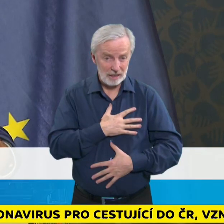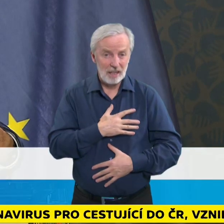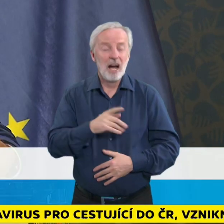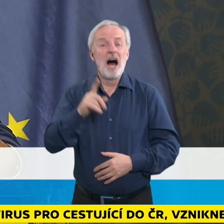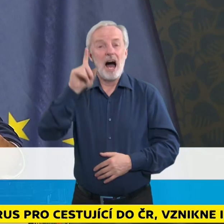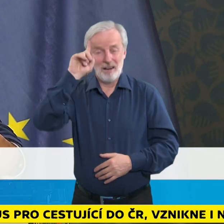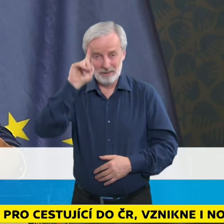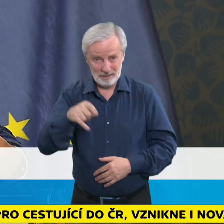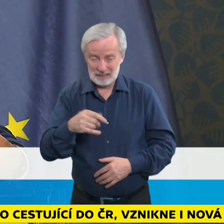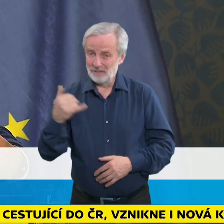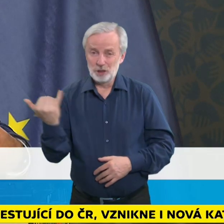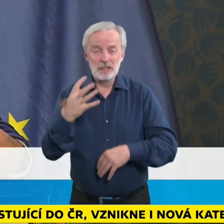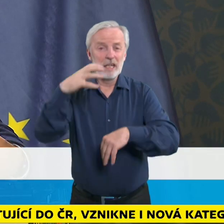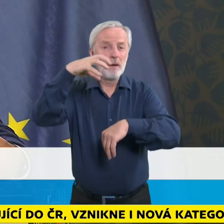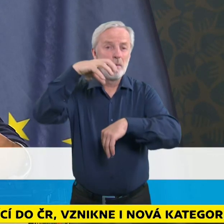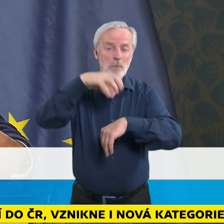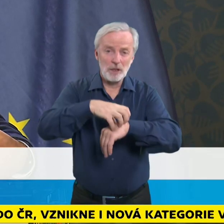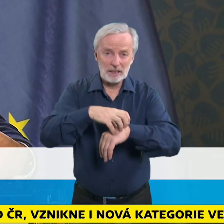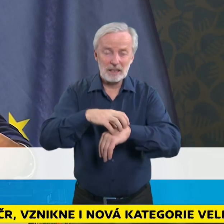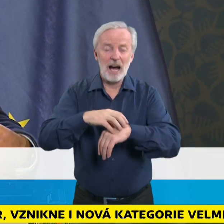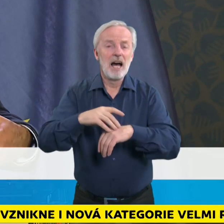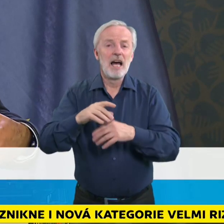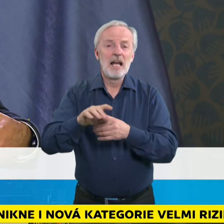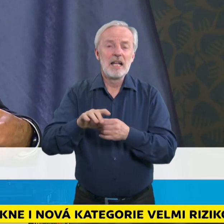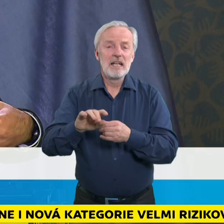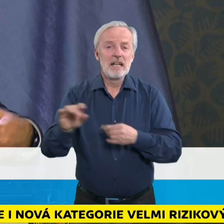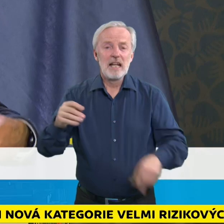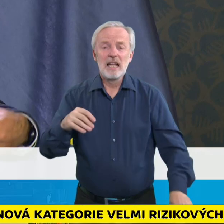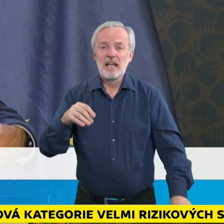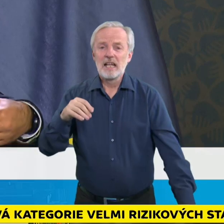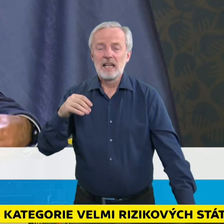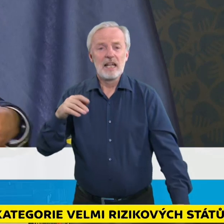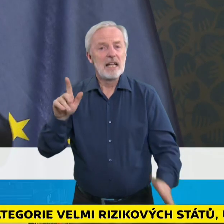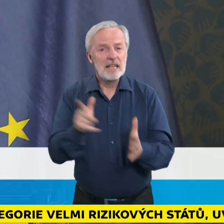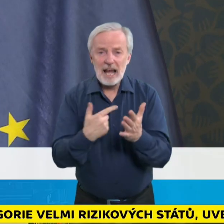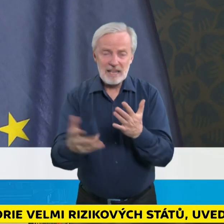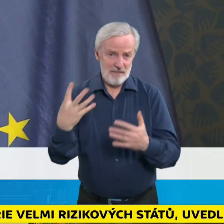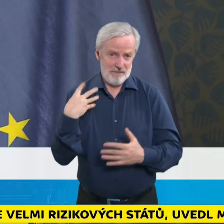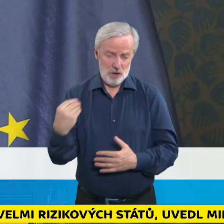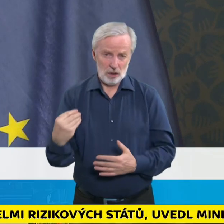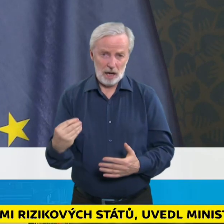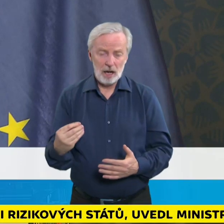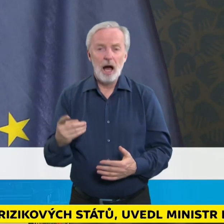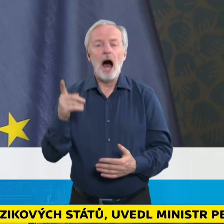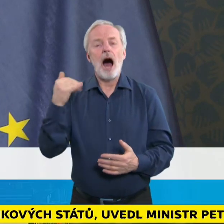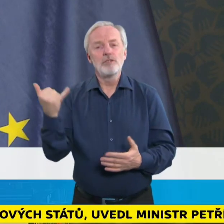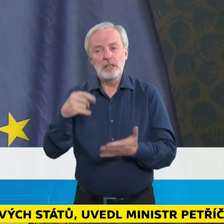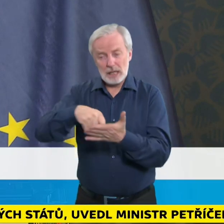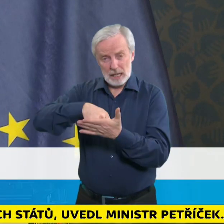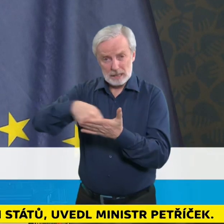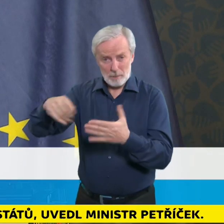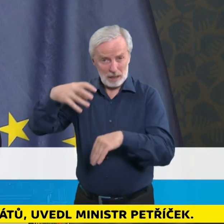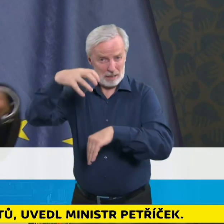zaplatíte to, že máte jakousi jistotu, že se něco nestane a nebo že na to budete nějakým způsobem